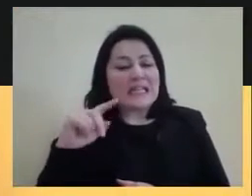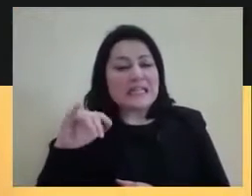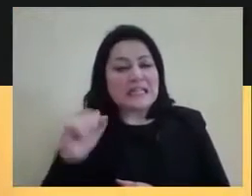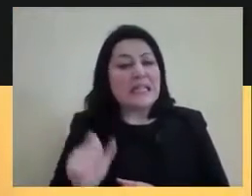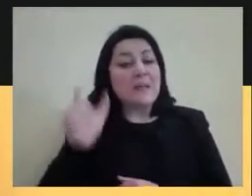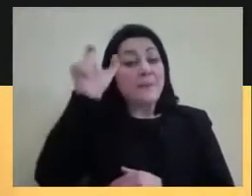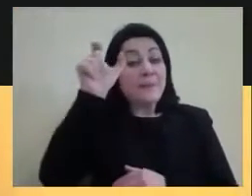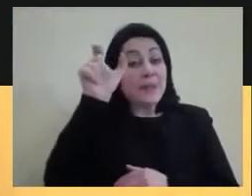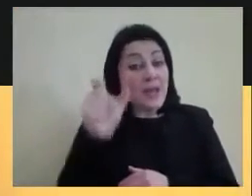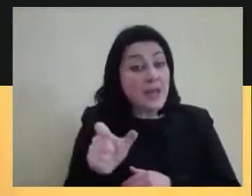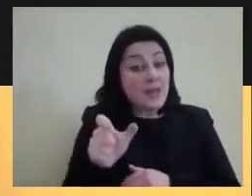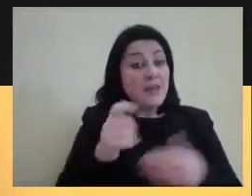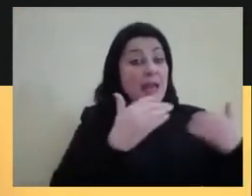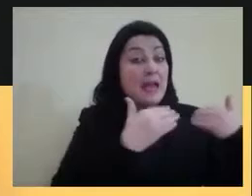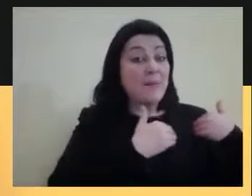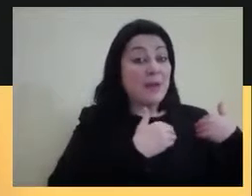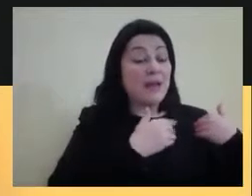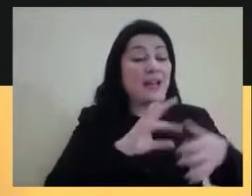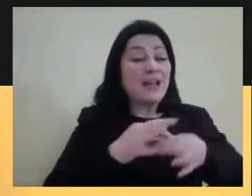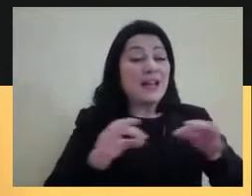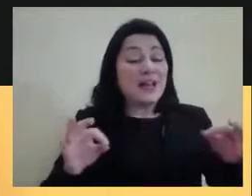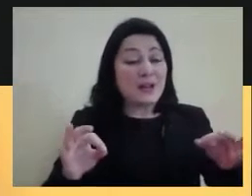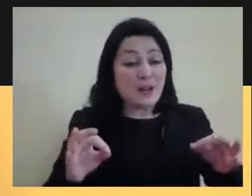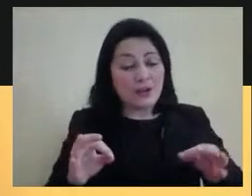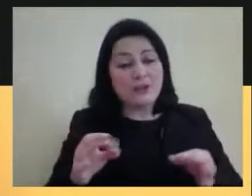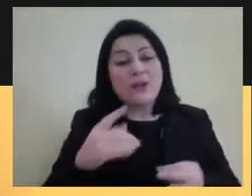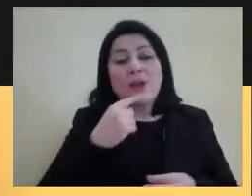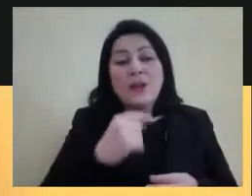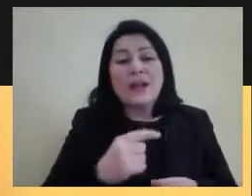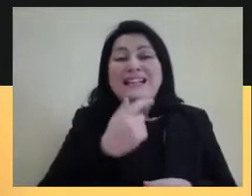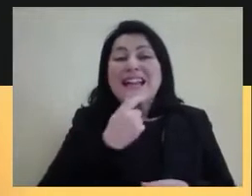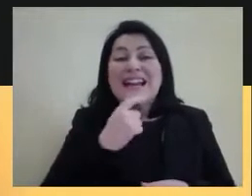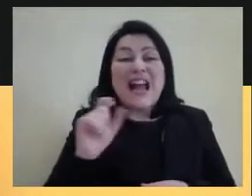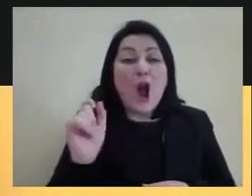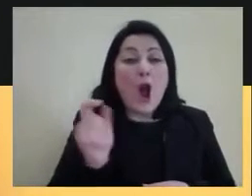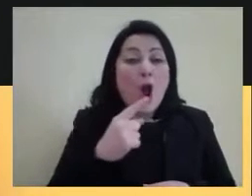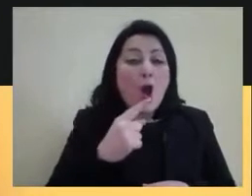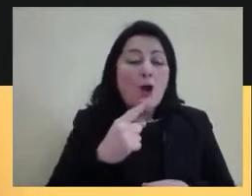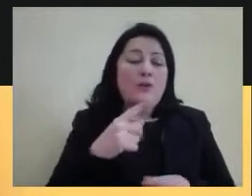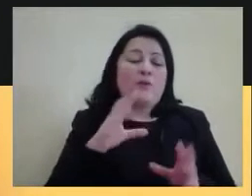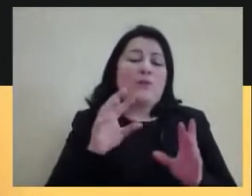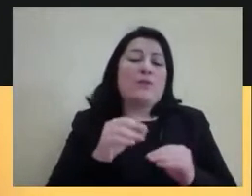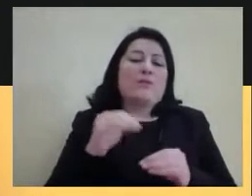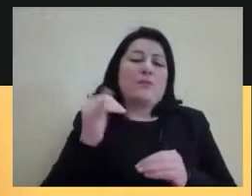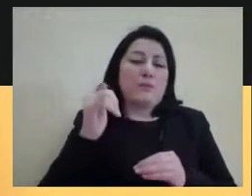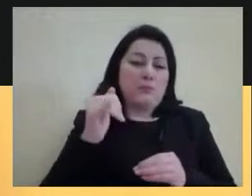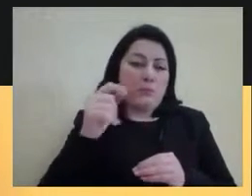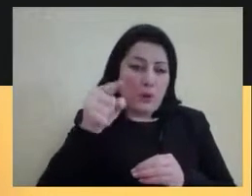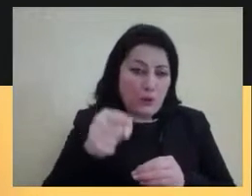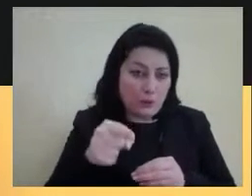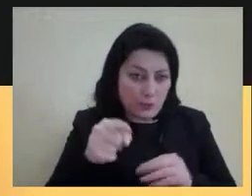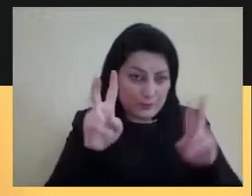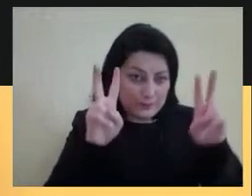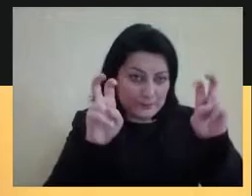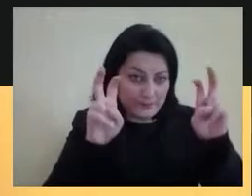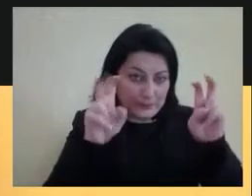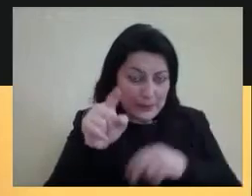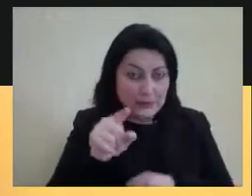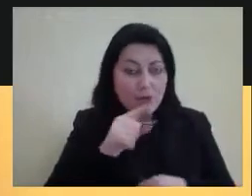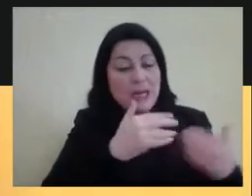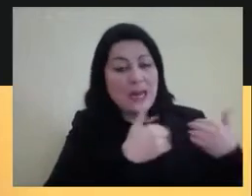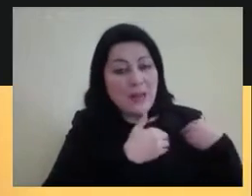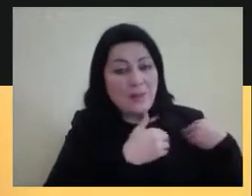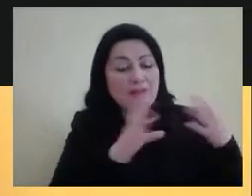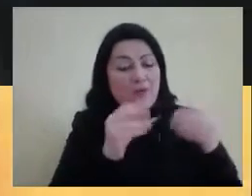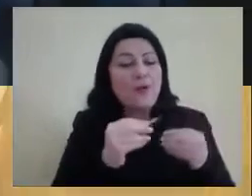οργάνωσης All for Blue, η οποία αναπτύσσει δράση επίτροπες στον τομέα της ενημέρωσης και ευαισθητοποίησης, αυτό που μόλις